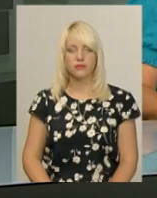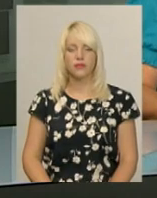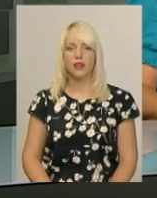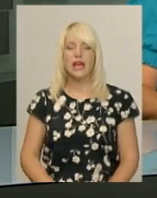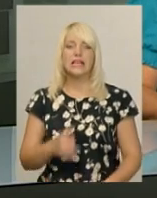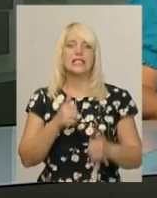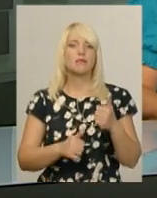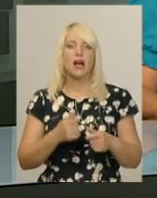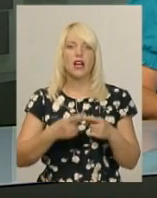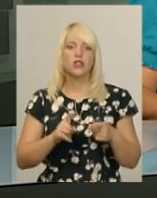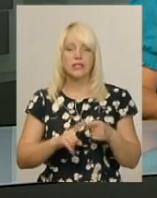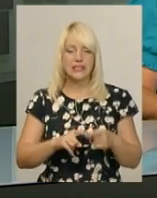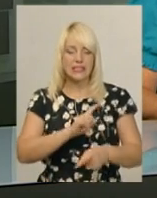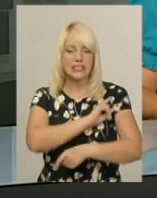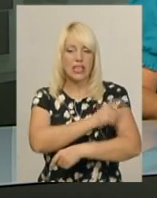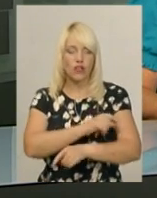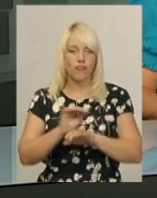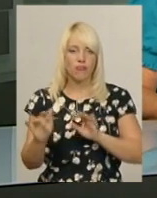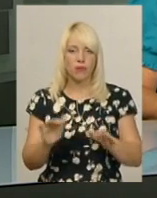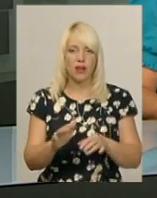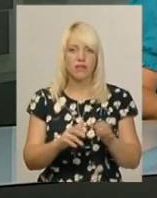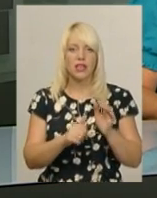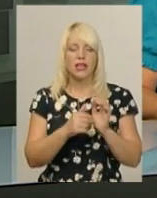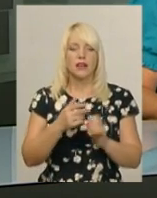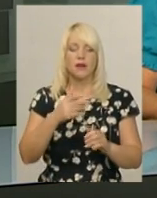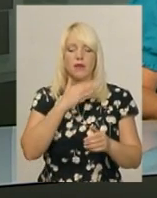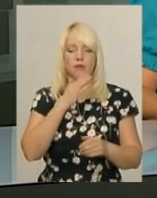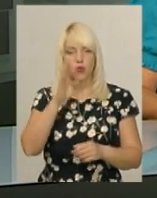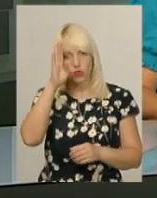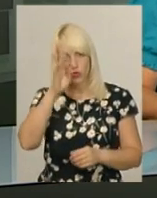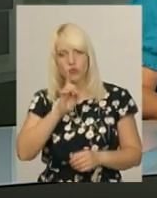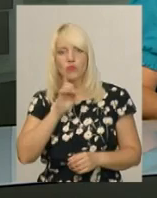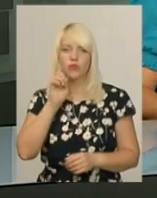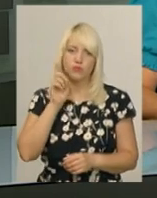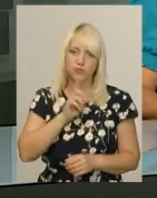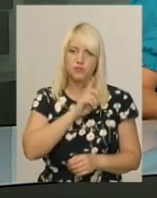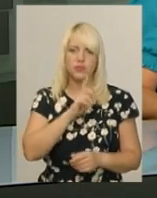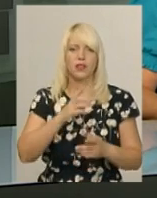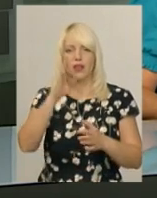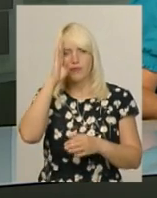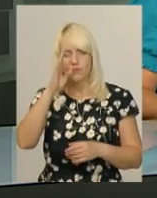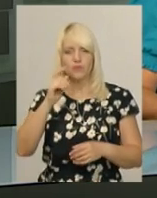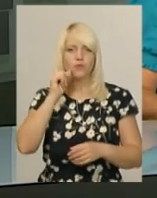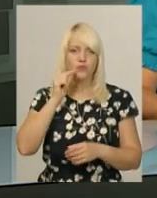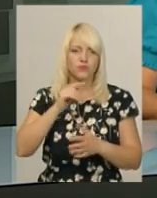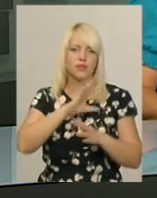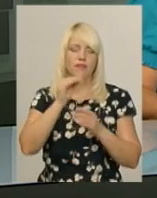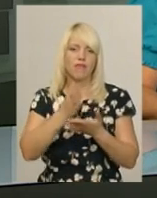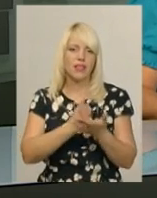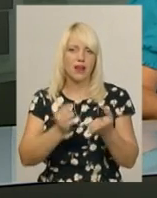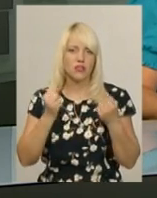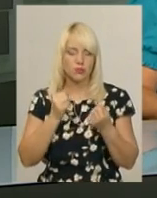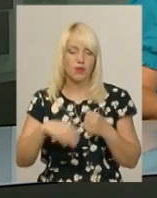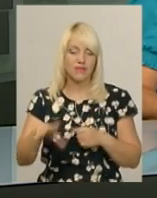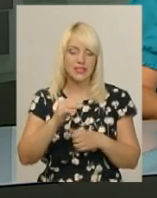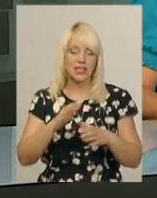Змагалися в цій силовій вправі 85 учасників – юники і дівчата, юніори і юніорки, чоловіки і жінки та ветерани спорту. Всіх